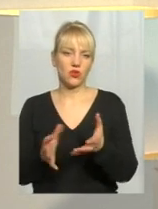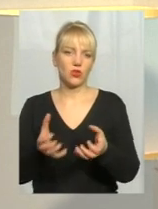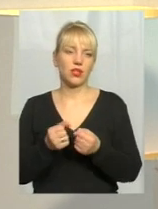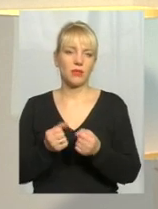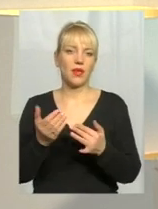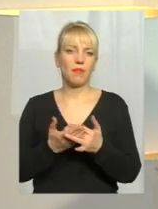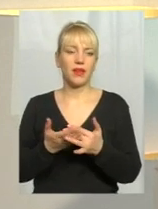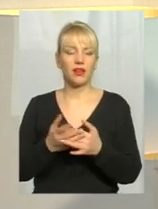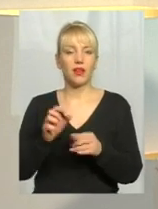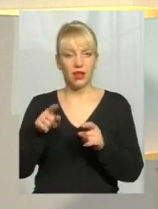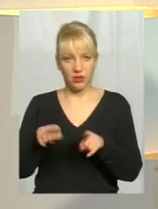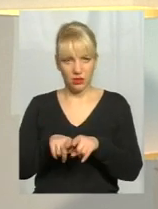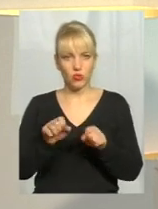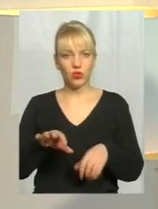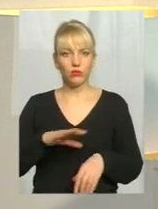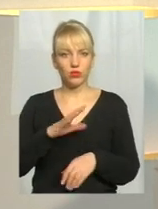взагалі таке може бути?